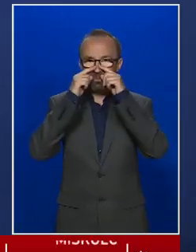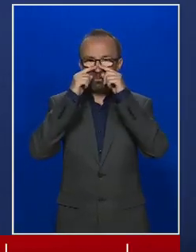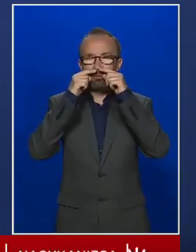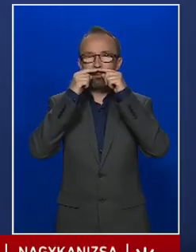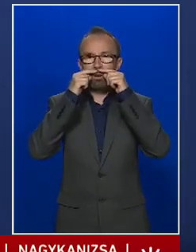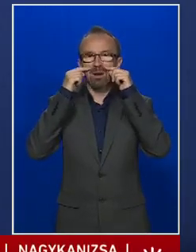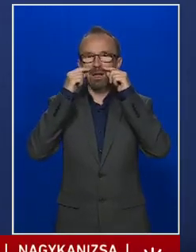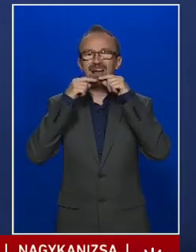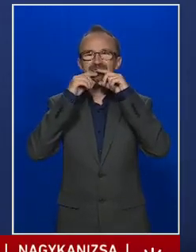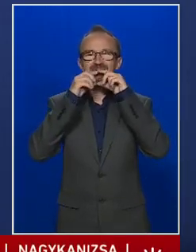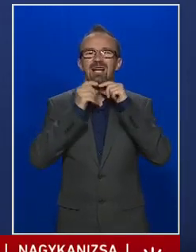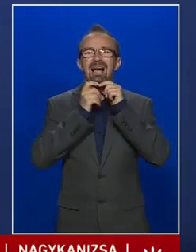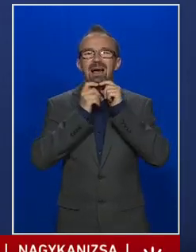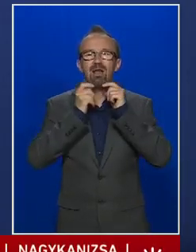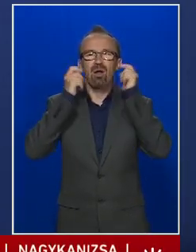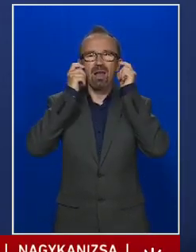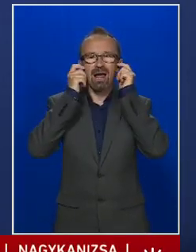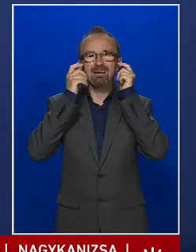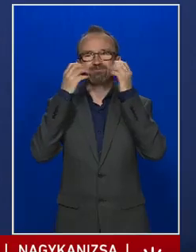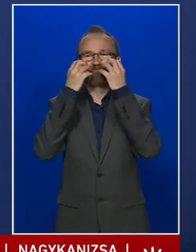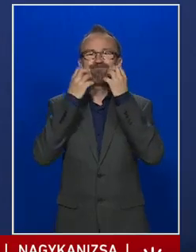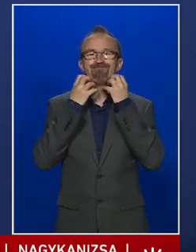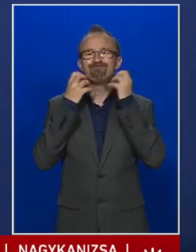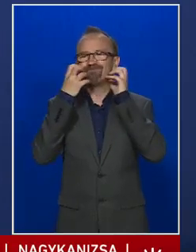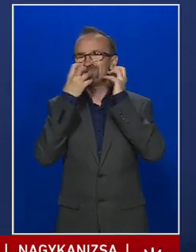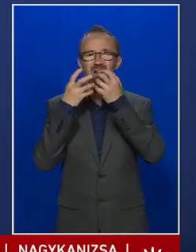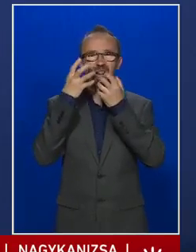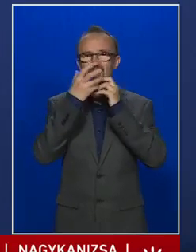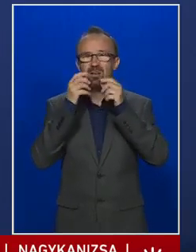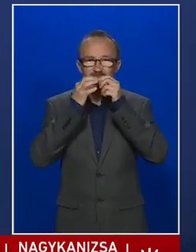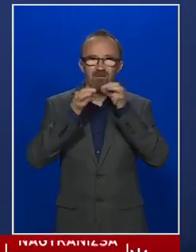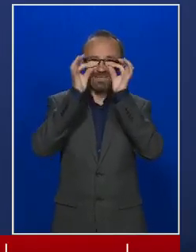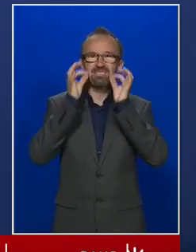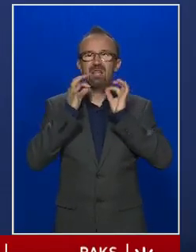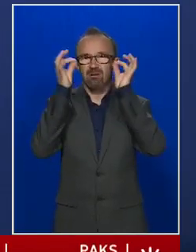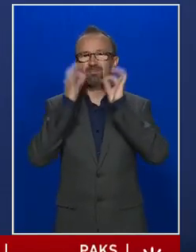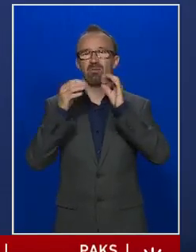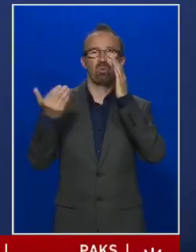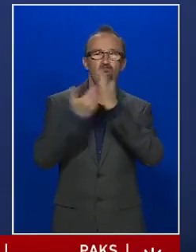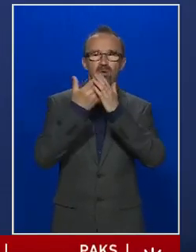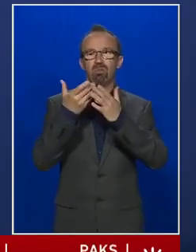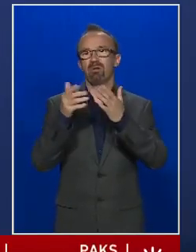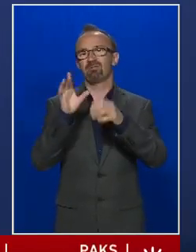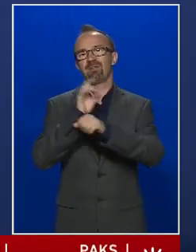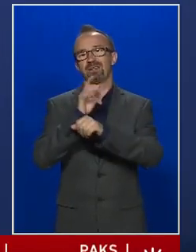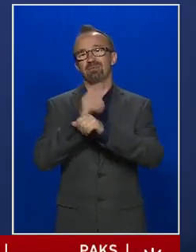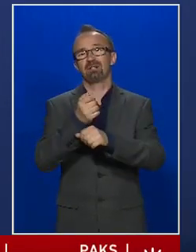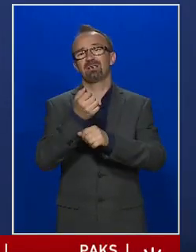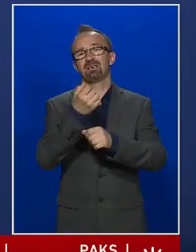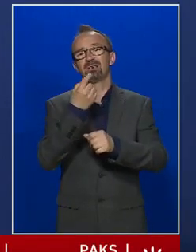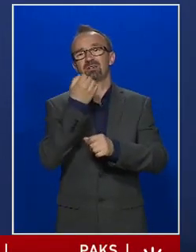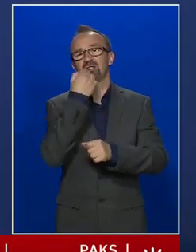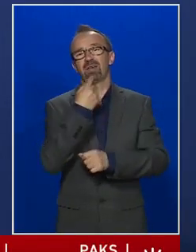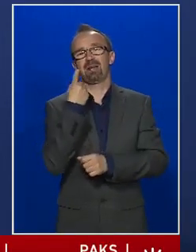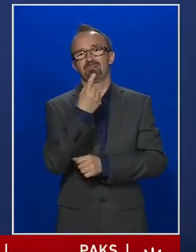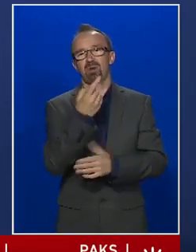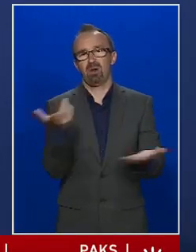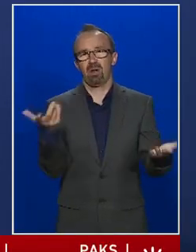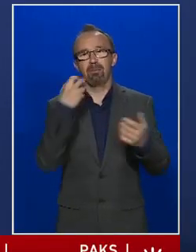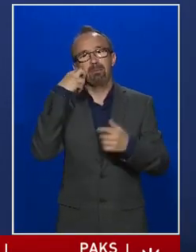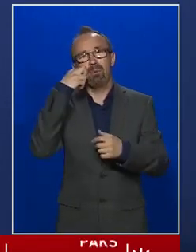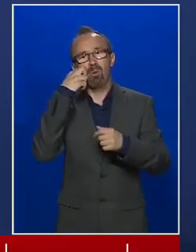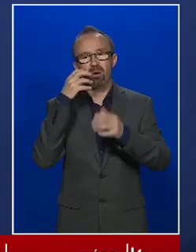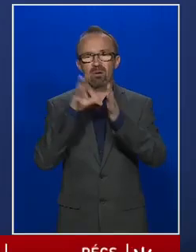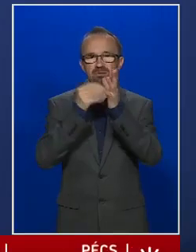húzza, és aztán vissza, és újrafertőzi tulajdonképpen saját maga